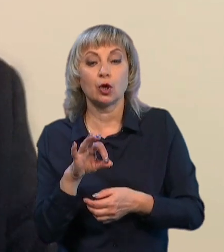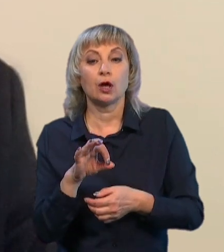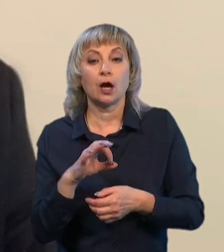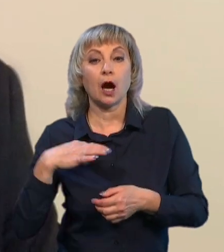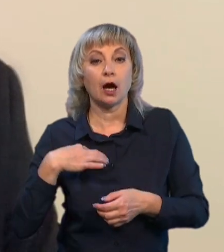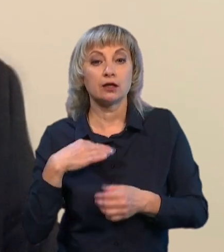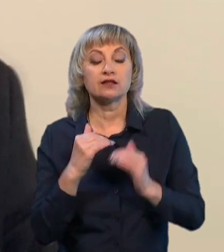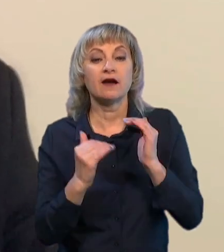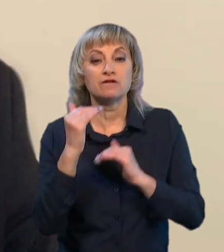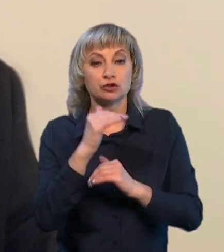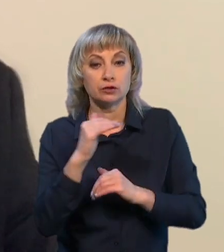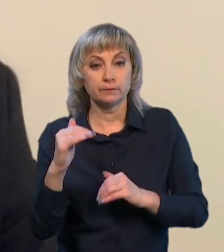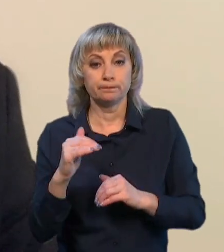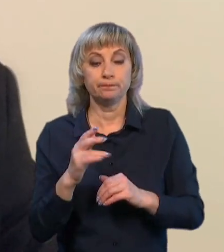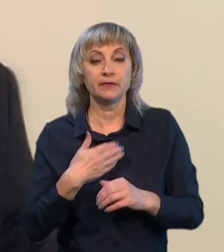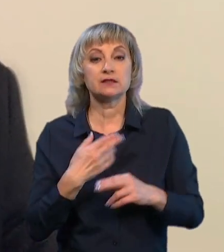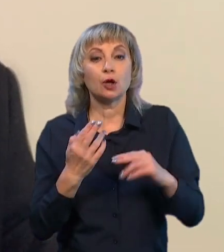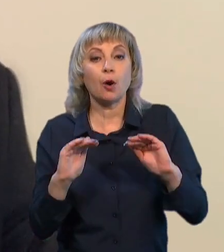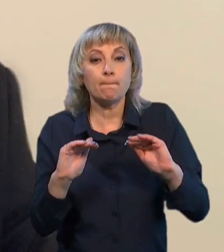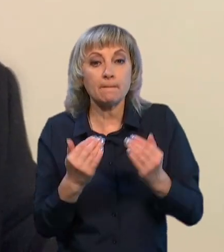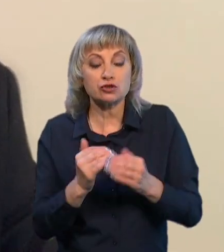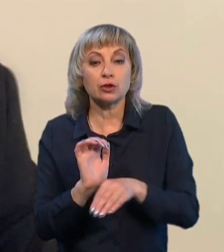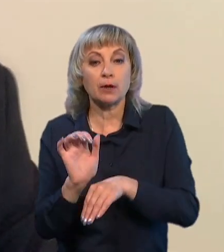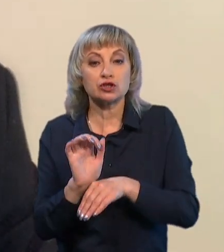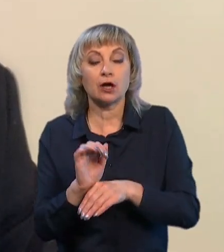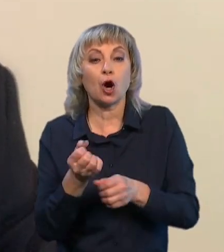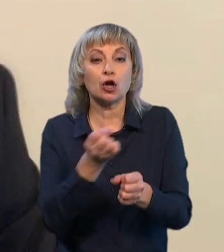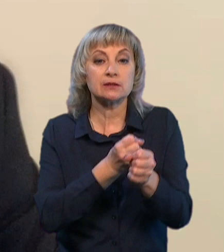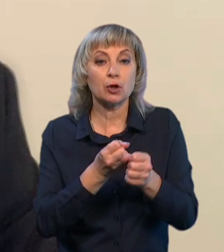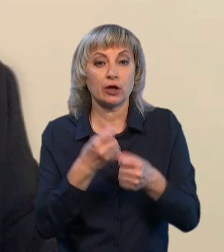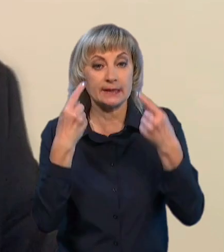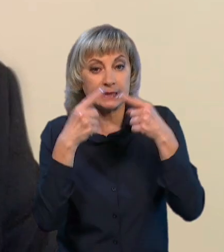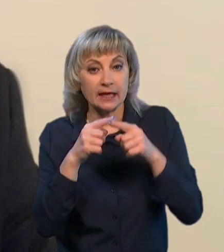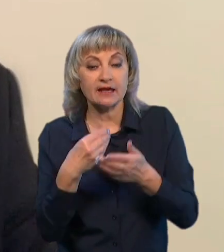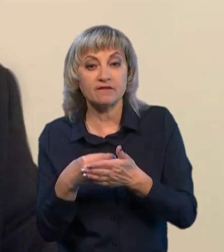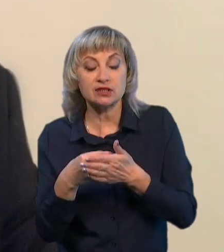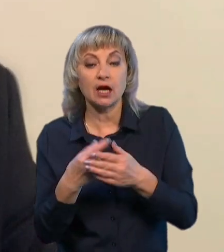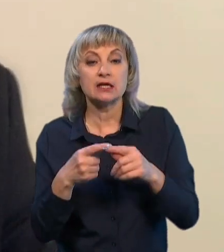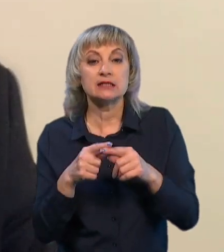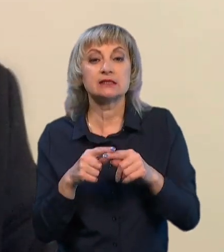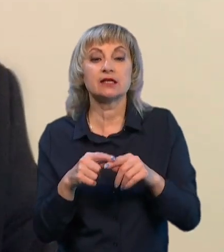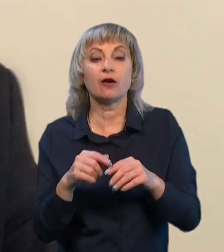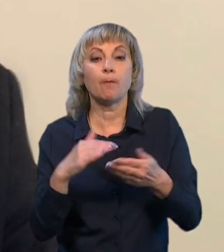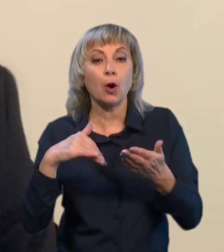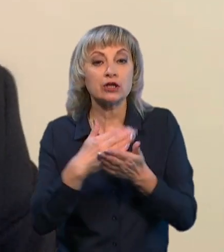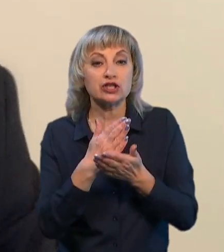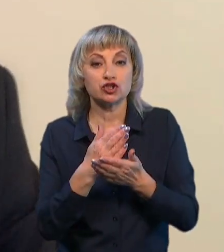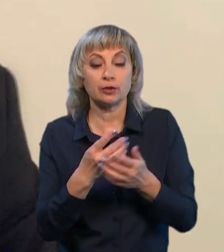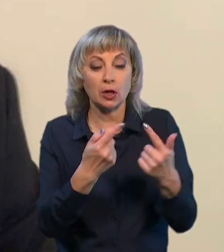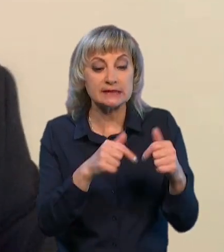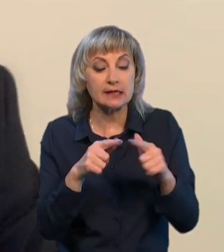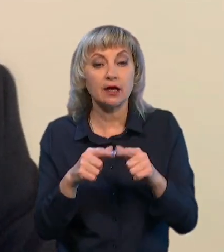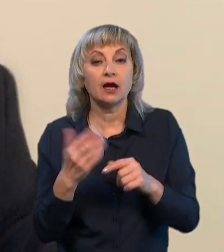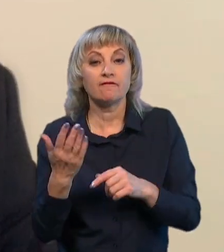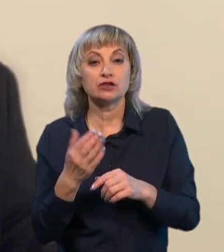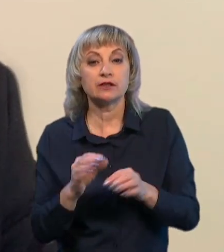вищому рівні, щоб нас обмежити в поставках озброєння, техніки, фінансування. Оці ігри в політичному секторі різних країн, де вони підігрують